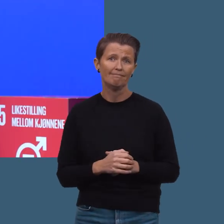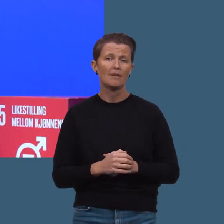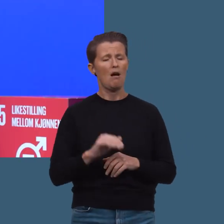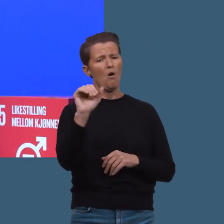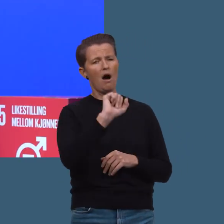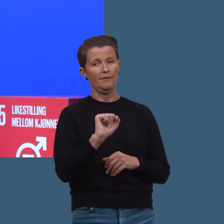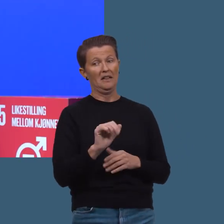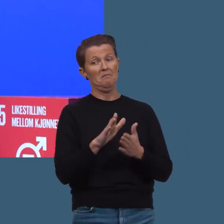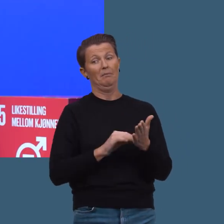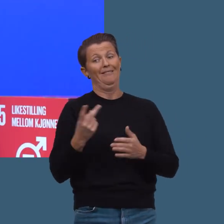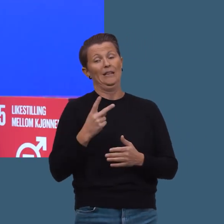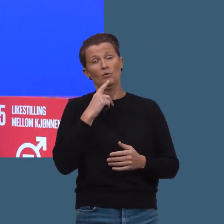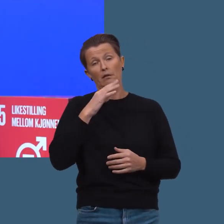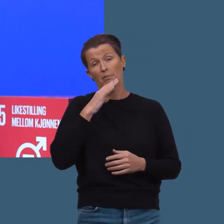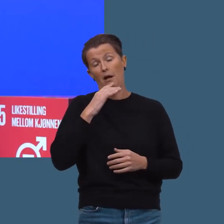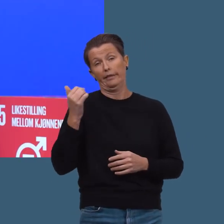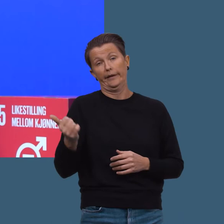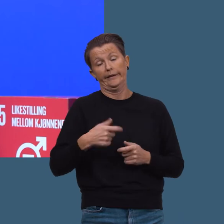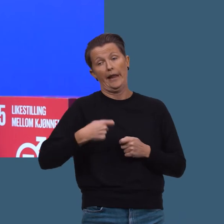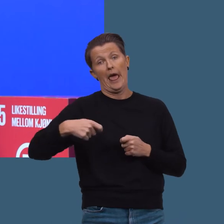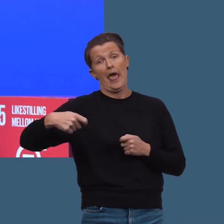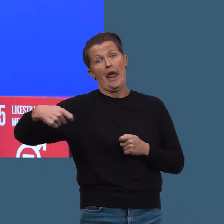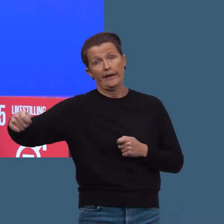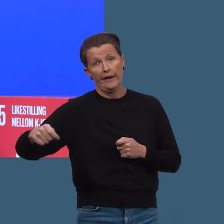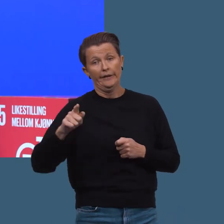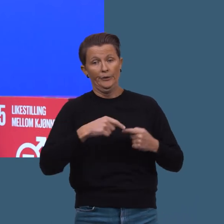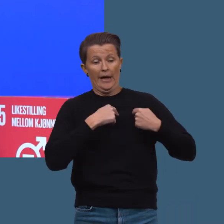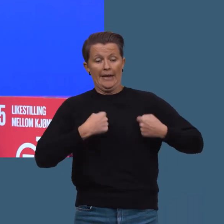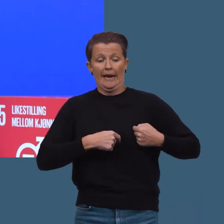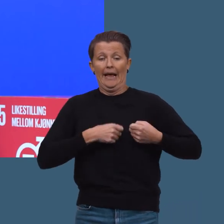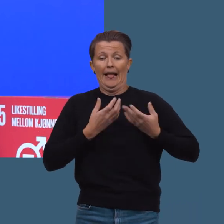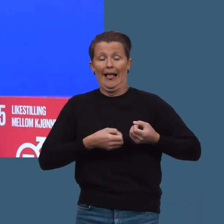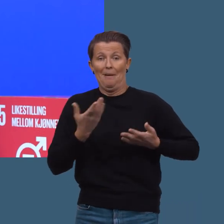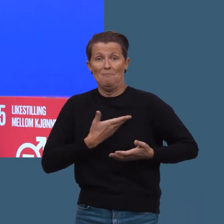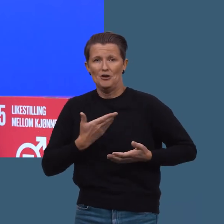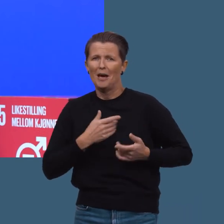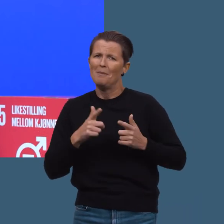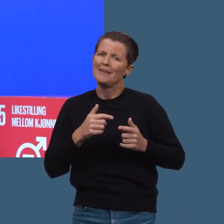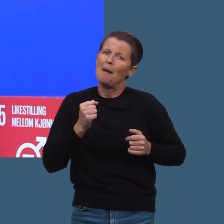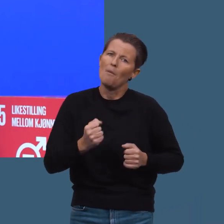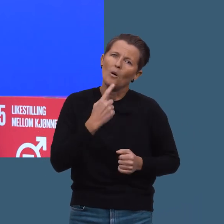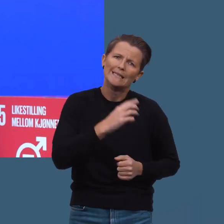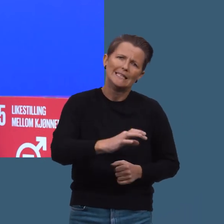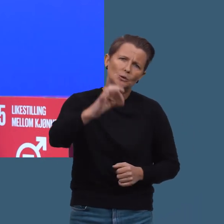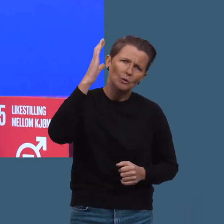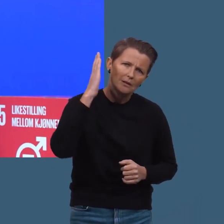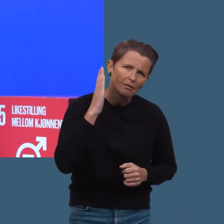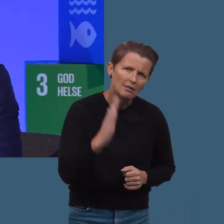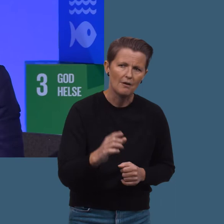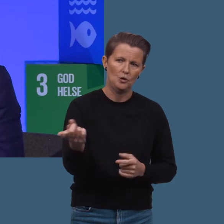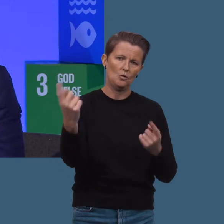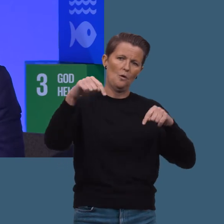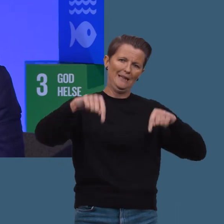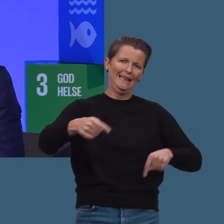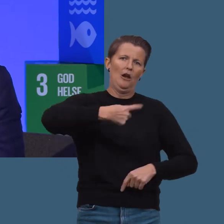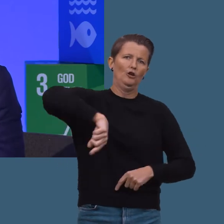at vi to kunne holdt praten gående lenge. Du har mye på hjertet. Men jeg må rett og slett få lov til å si tusen takk for